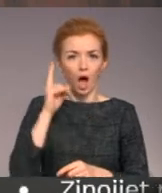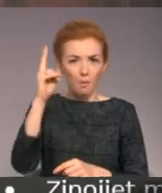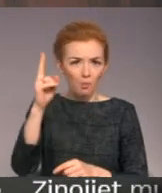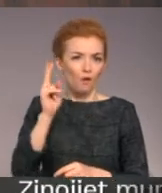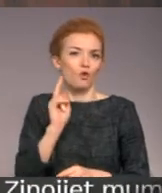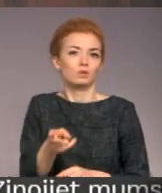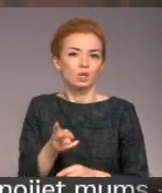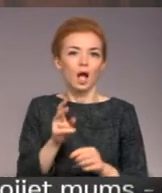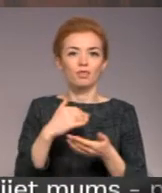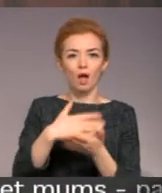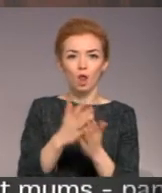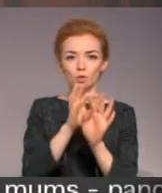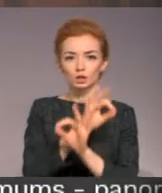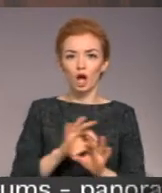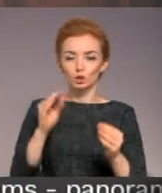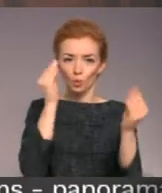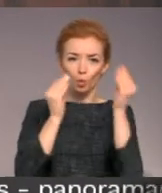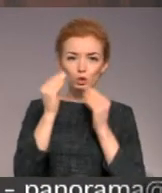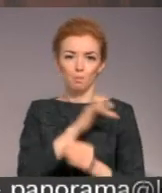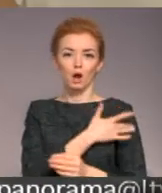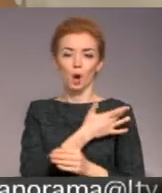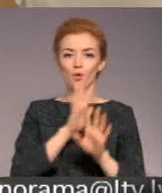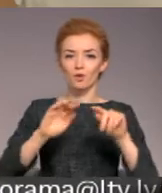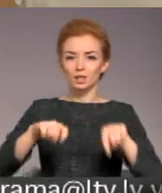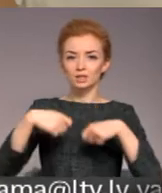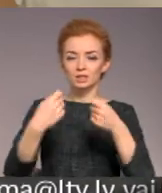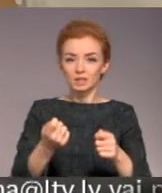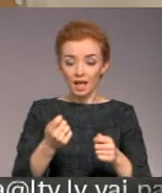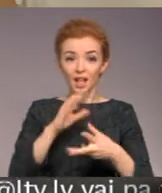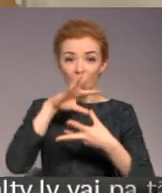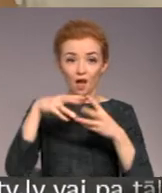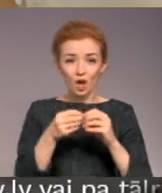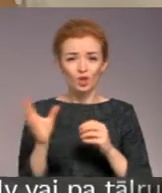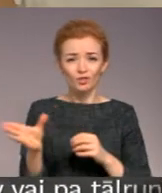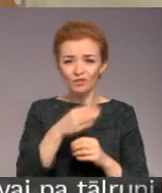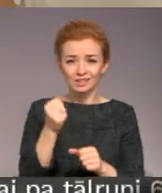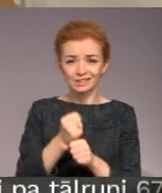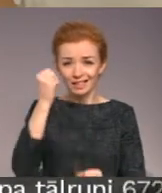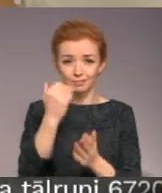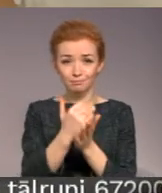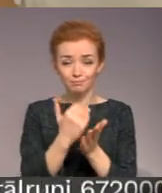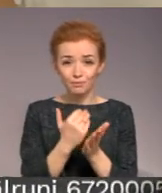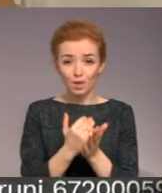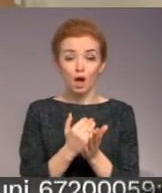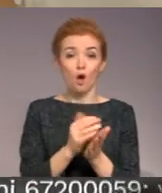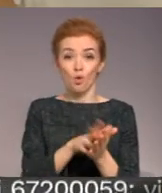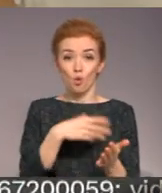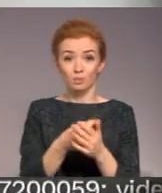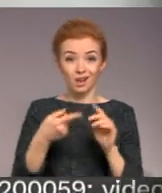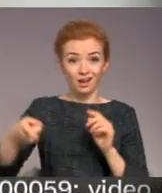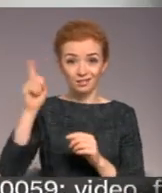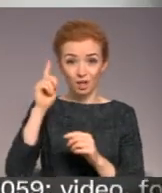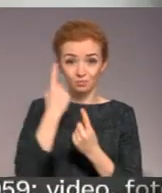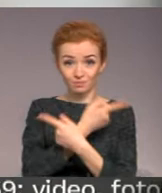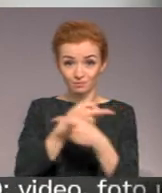daļu skaistumu kopšanas pakalpojumu varētu sniegt, ievērojot visas epidemioloģiskās prasības. Turklāt kopš aizlīguma pakalpojums bieži